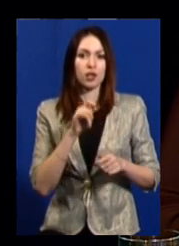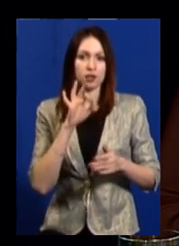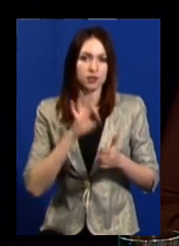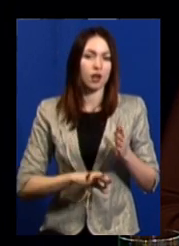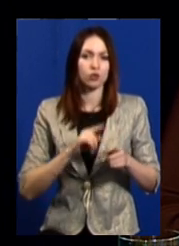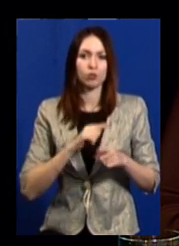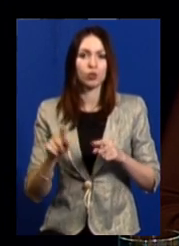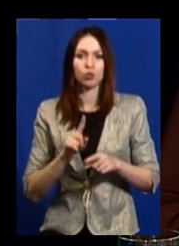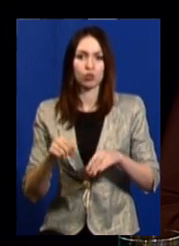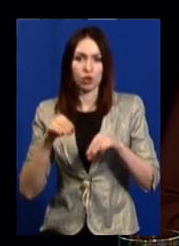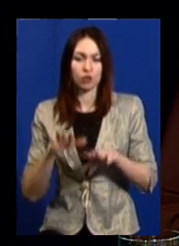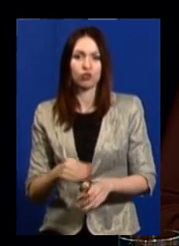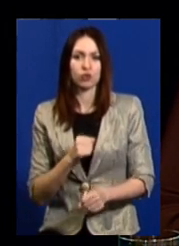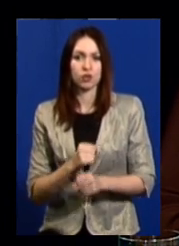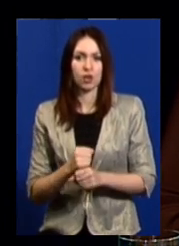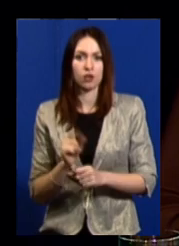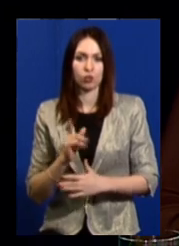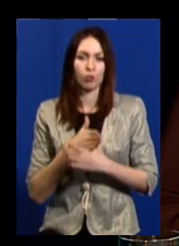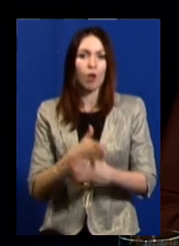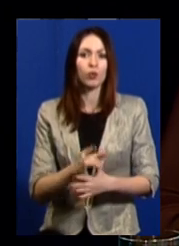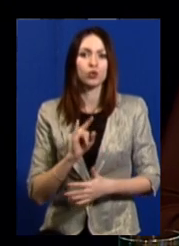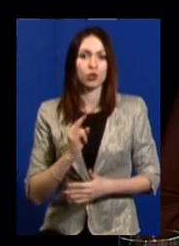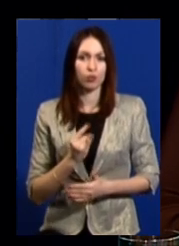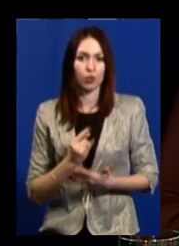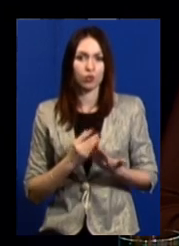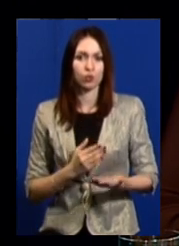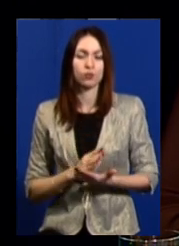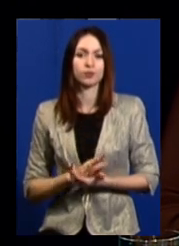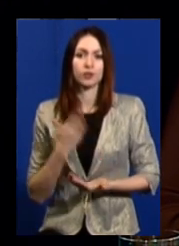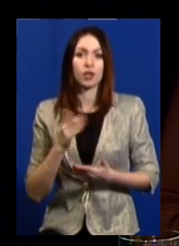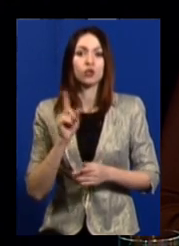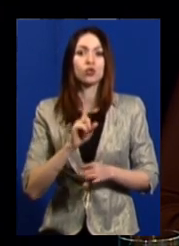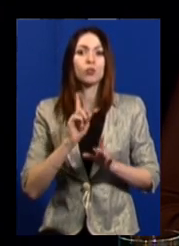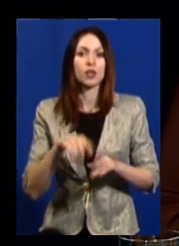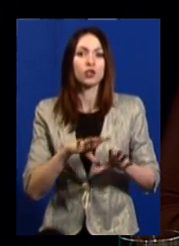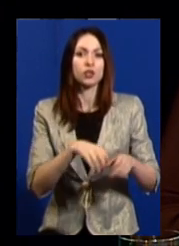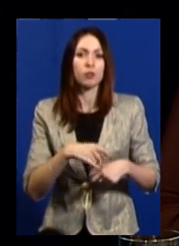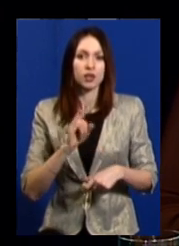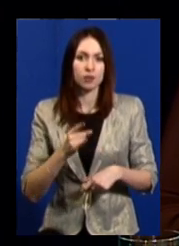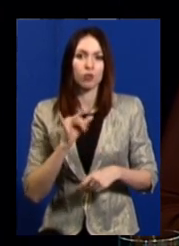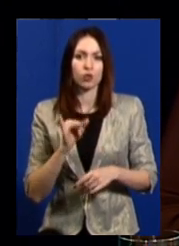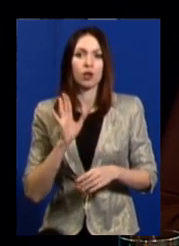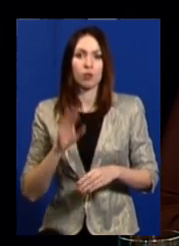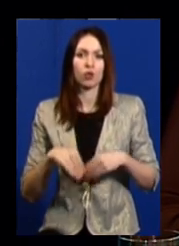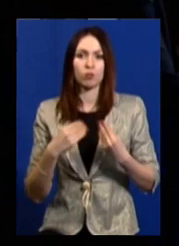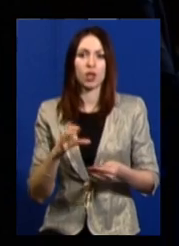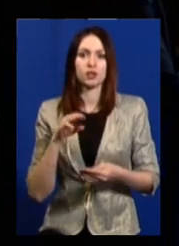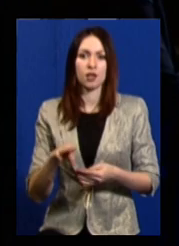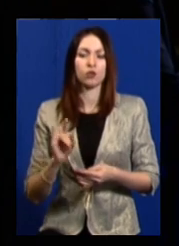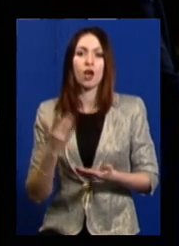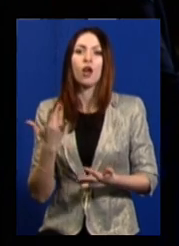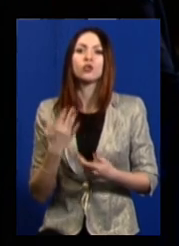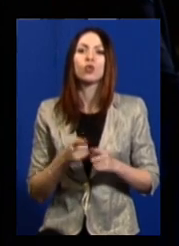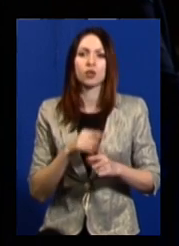заходи до того, щоб навіть вилучити дитину і потім вирішувати питання надання статусу дитині. Скільки таких